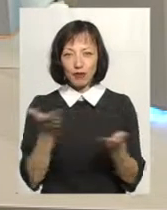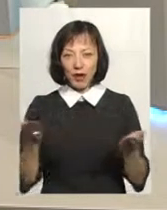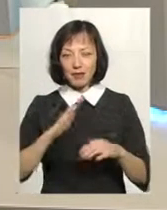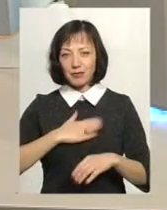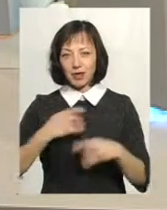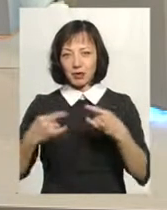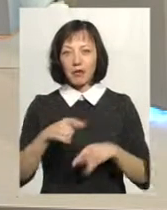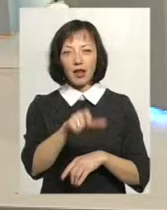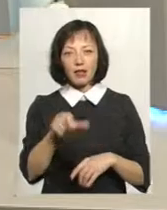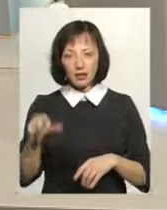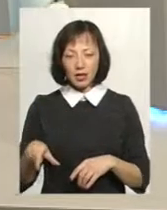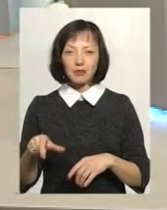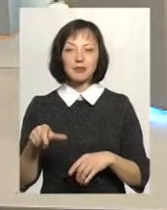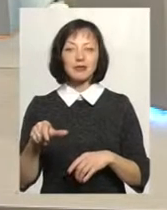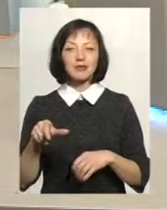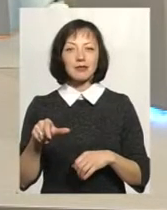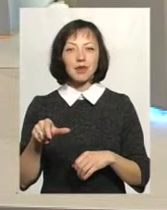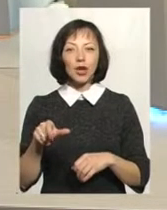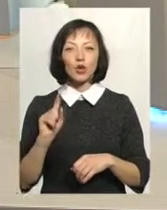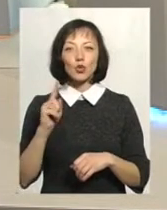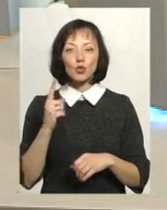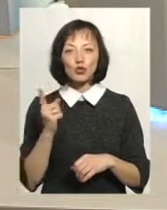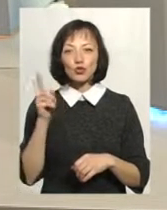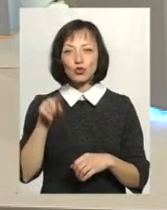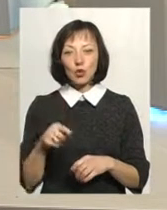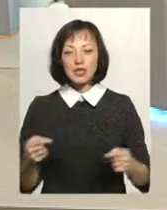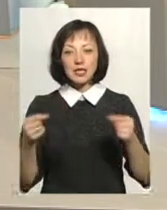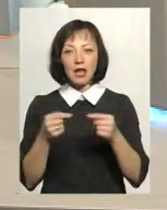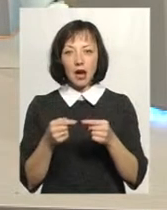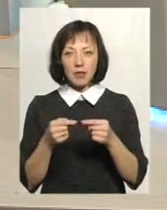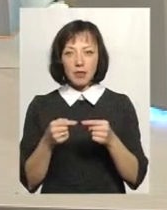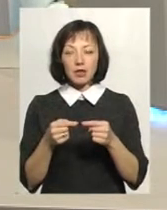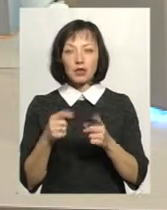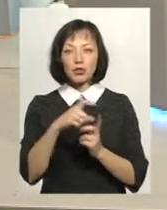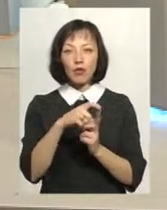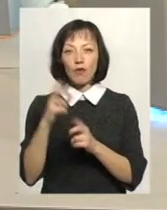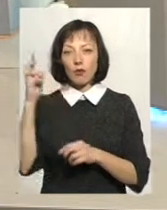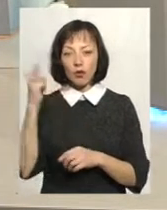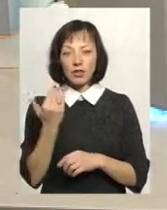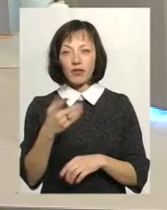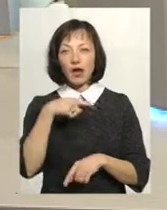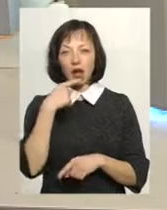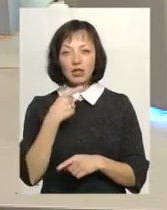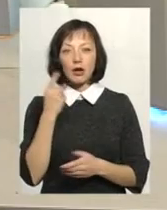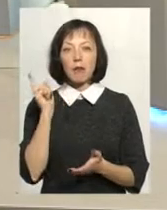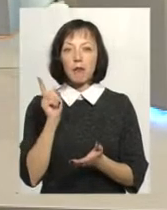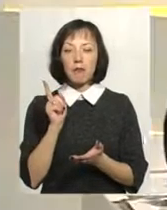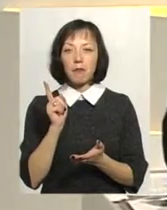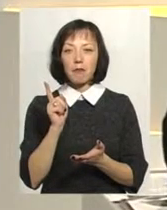глядачам, нашим краянам, тому що саме Слово Боже, як ви кажете, має